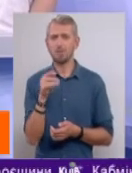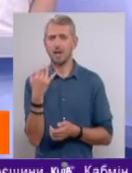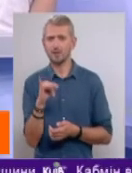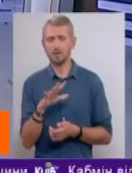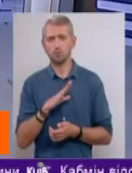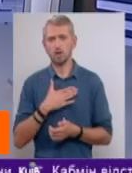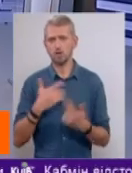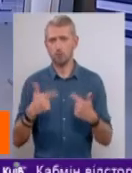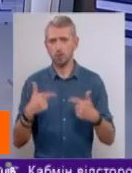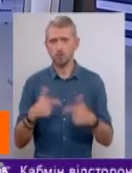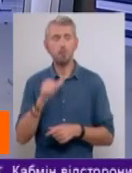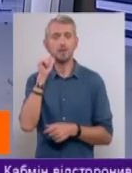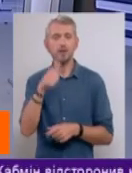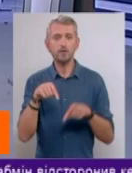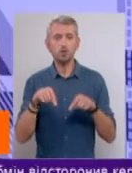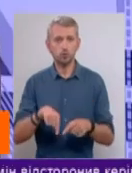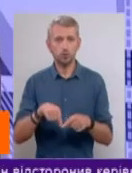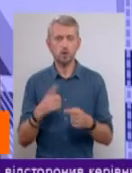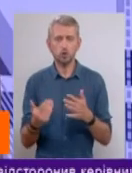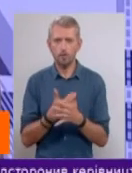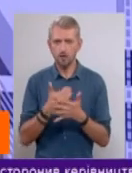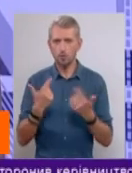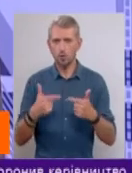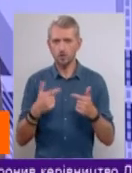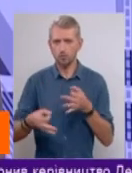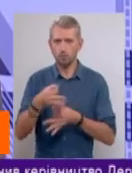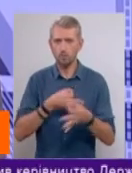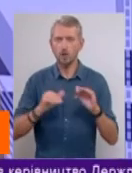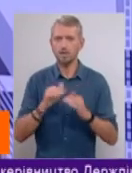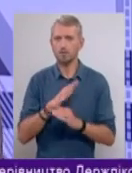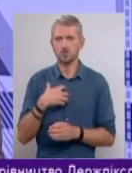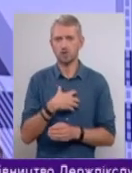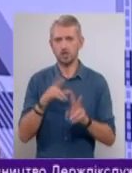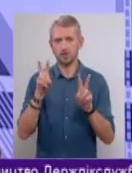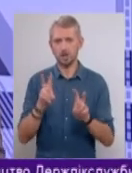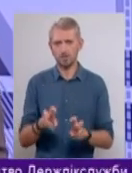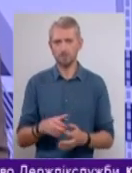нашої студії. Вже завтра в цій студії з новими гостями обговорюємо не менш важливі теми.